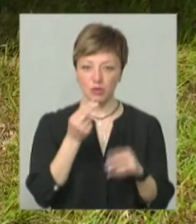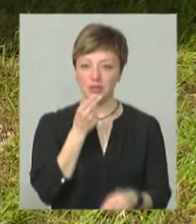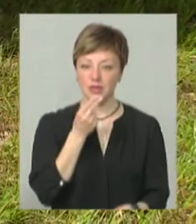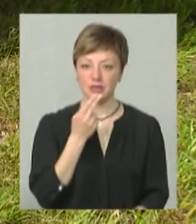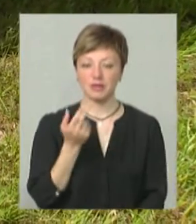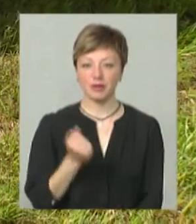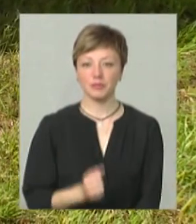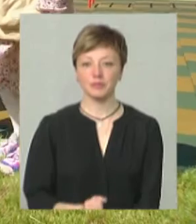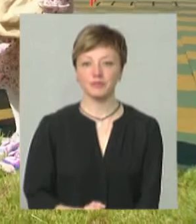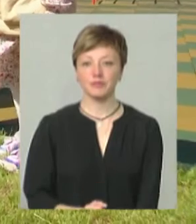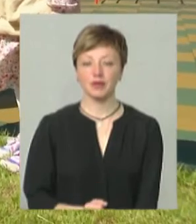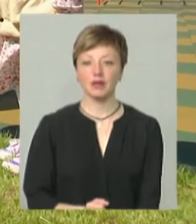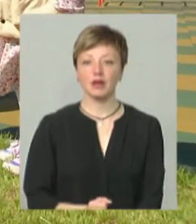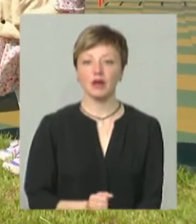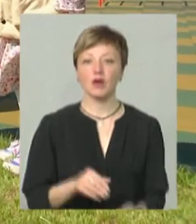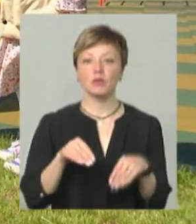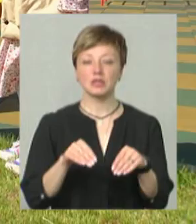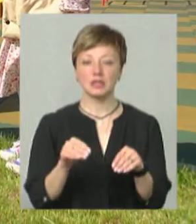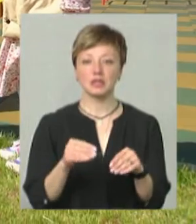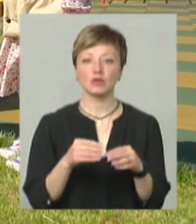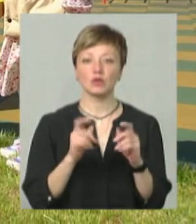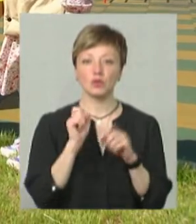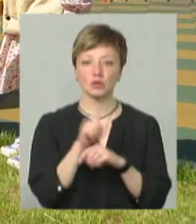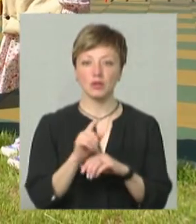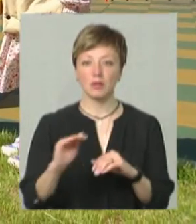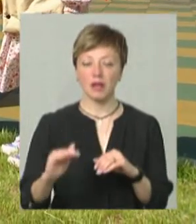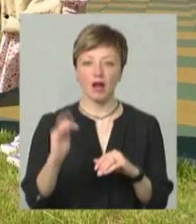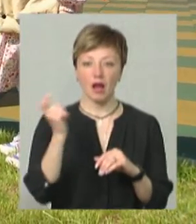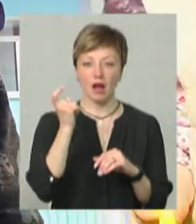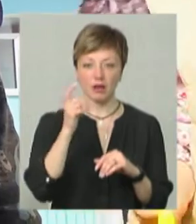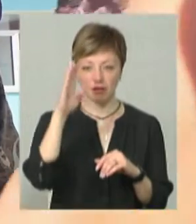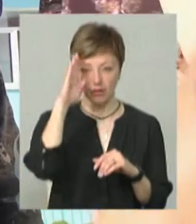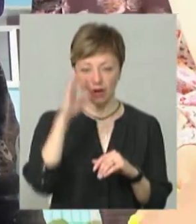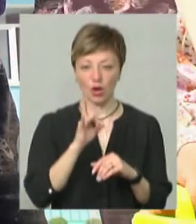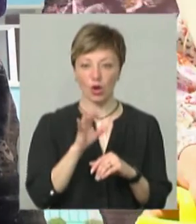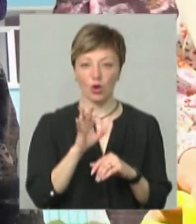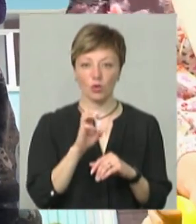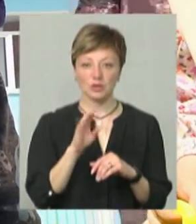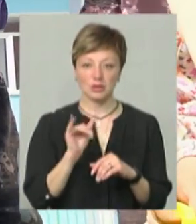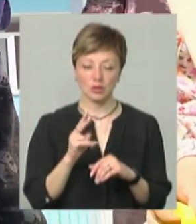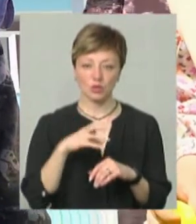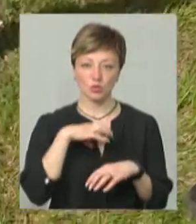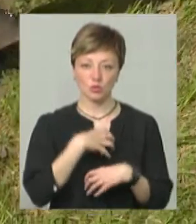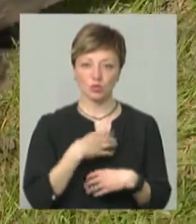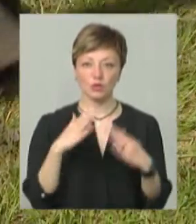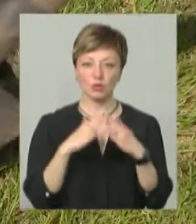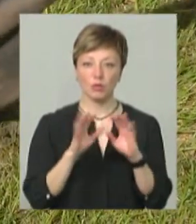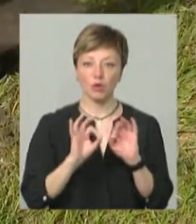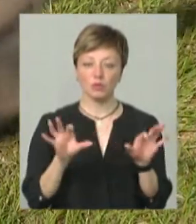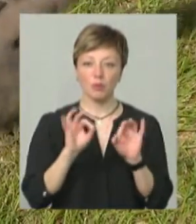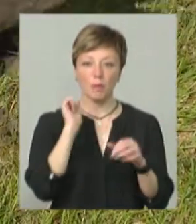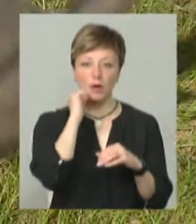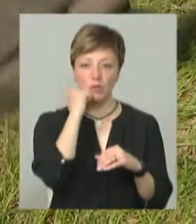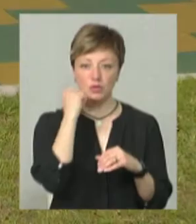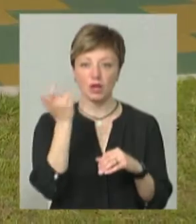Посадити саджанець райської яблуньки у землю доручили маленькому харків'янину Ростику. Хлопчик каже, сумою за домом, розповідає бабусі на